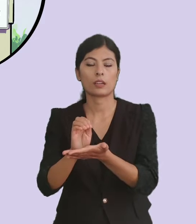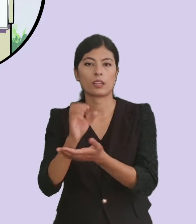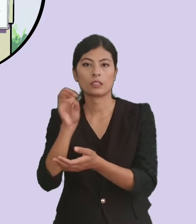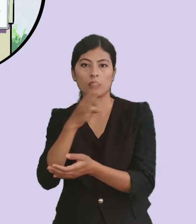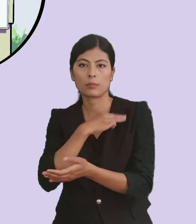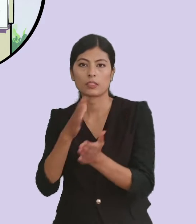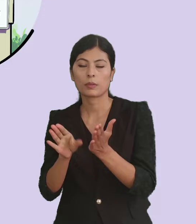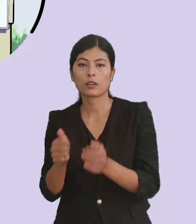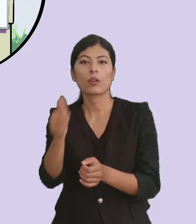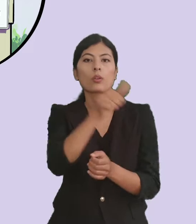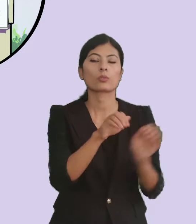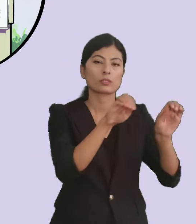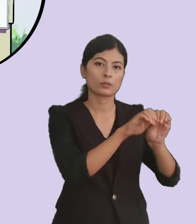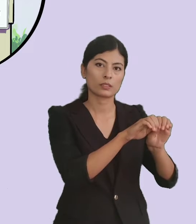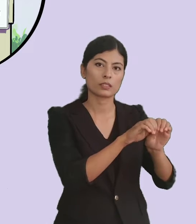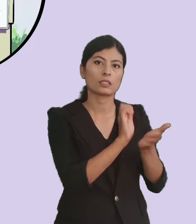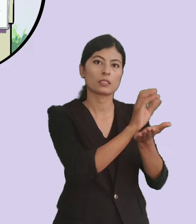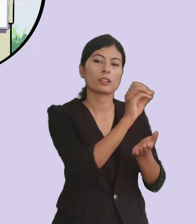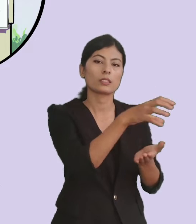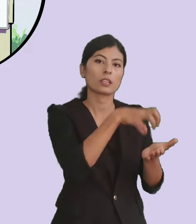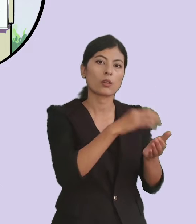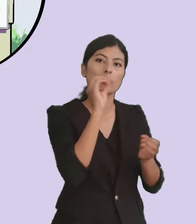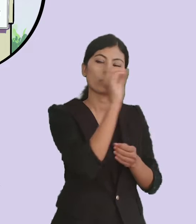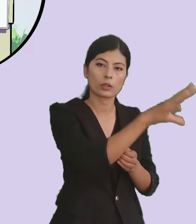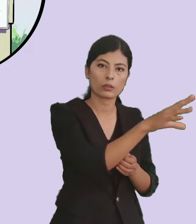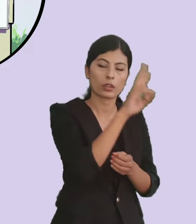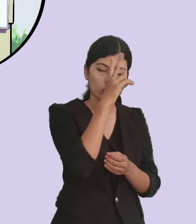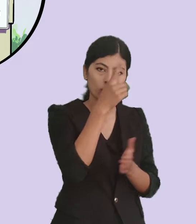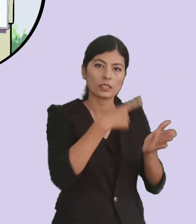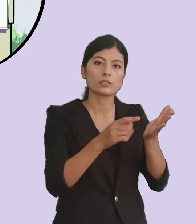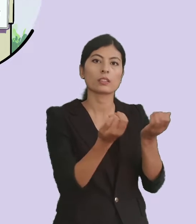से अन्य सम्बंधित सेवा प्रदायक सबके पास पठाबेके या सिपार